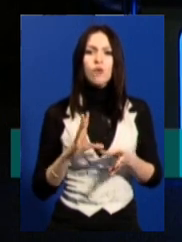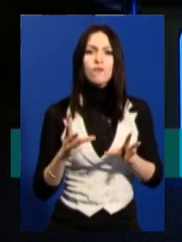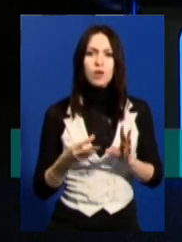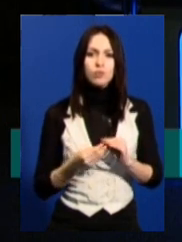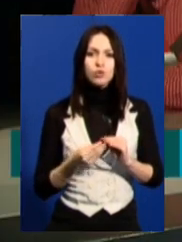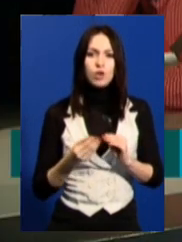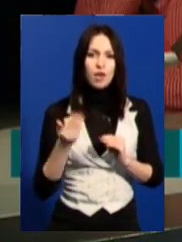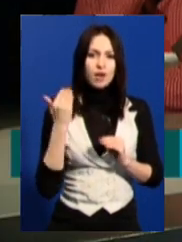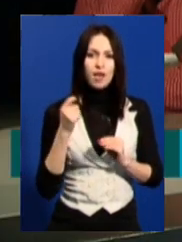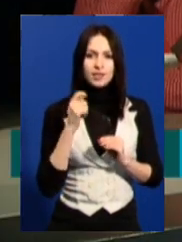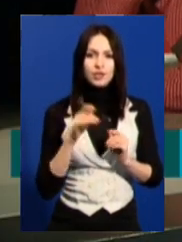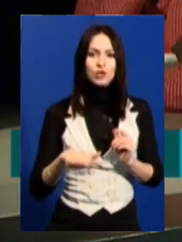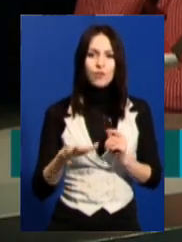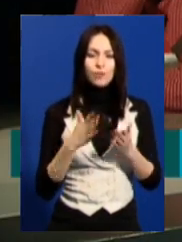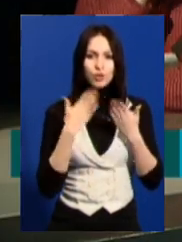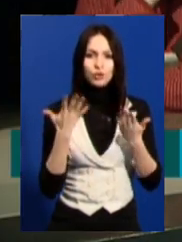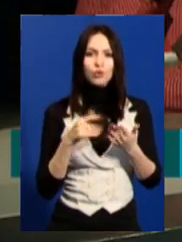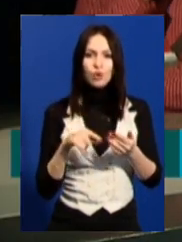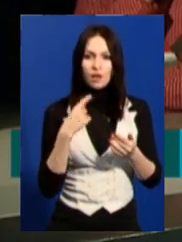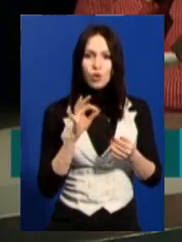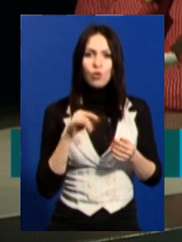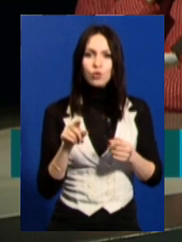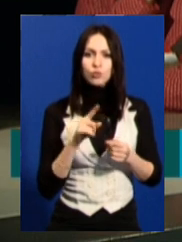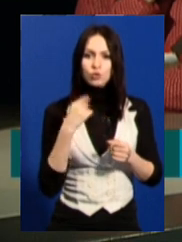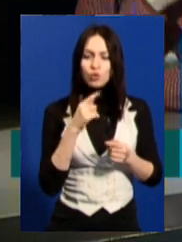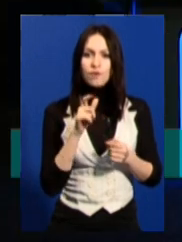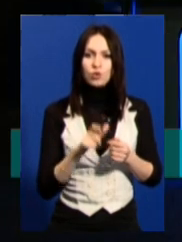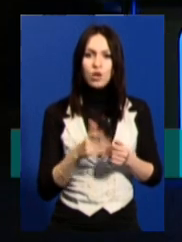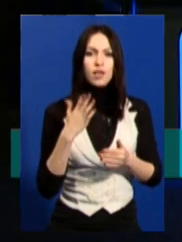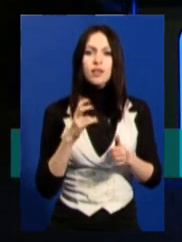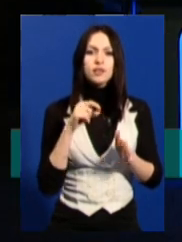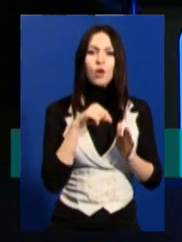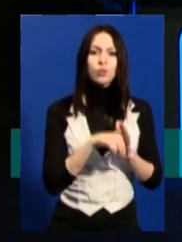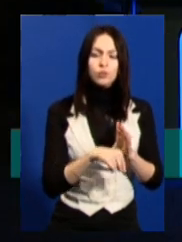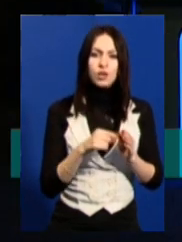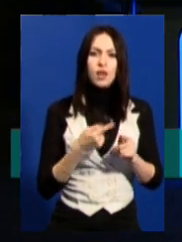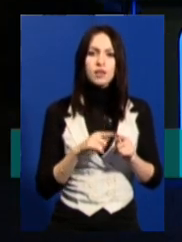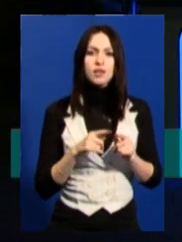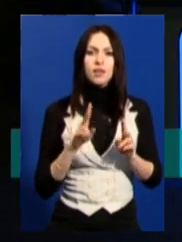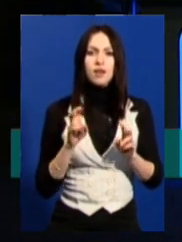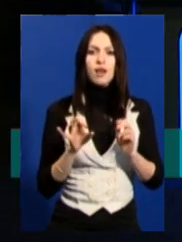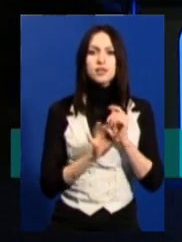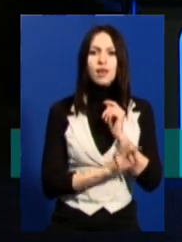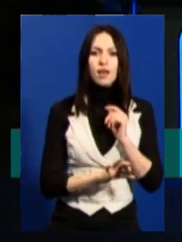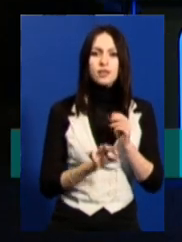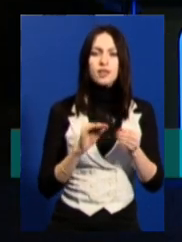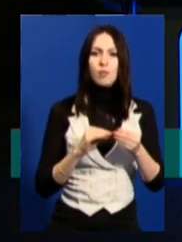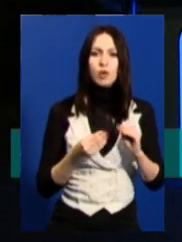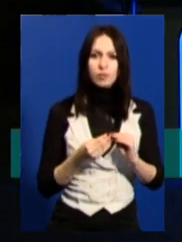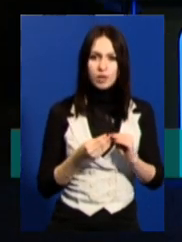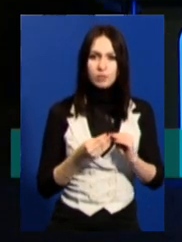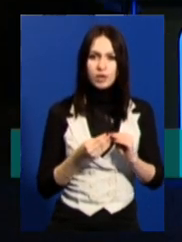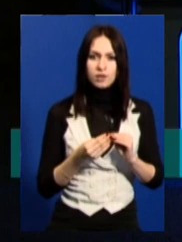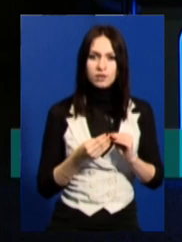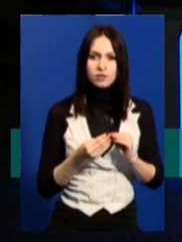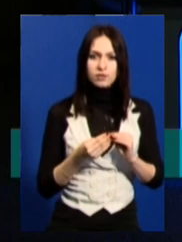ранніх славянофілів почитати, які говорять про те, що індивідуалість... А якщо не заглублюватися? Це така західна біда. Це у вас